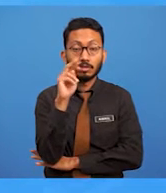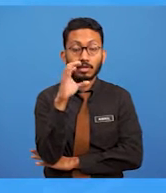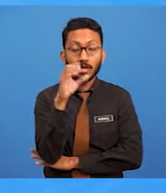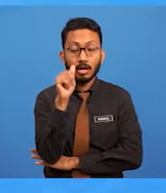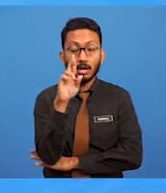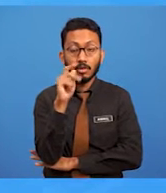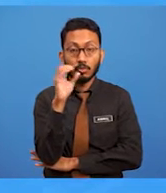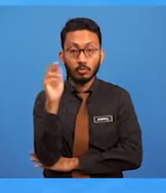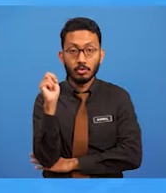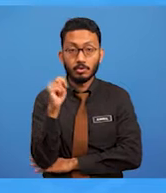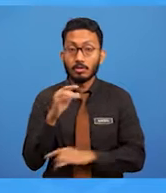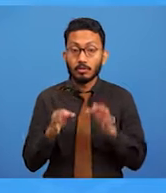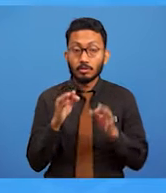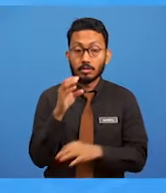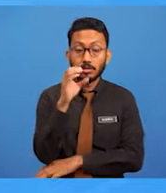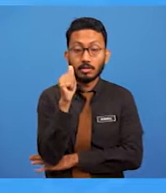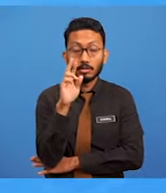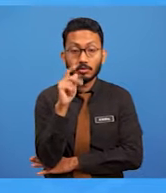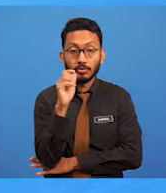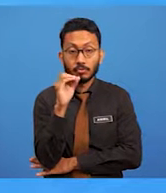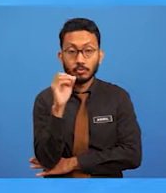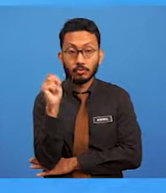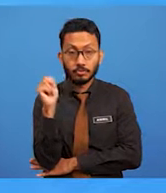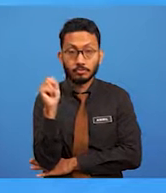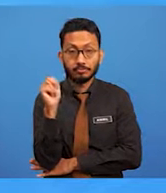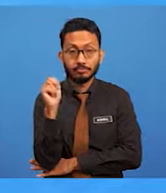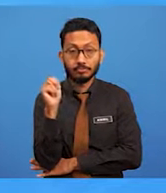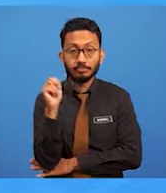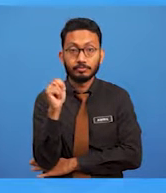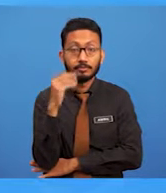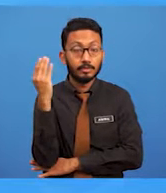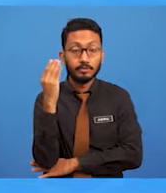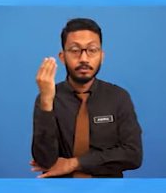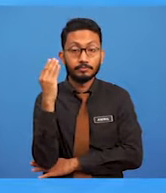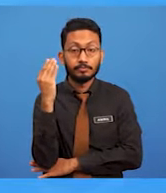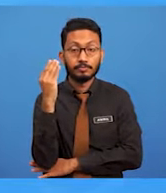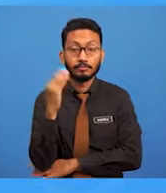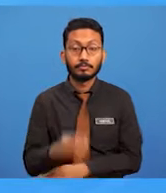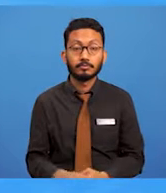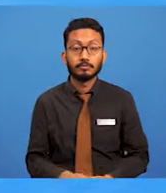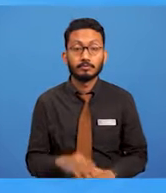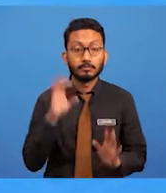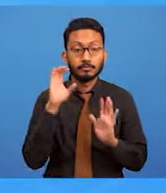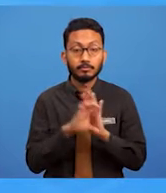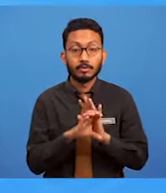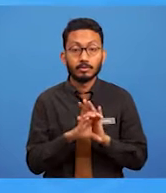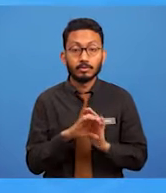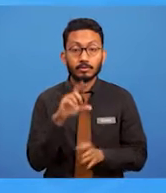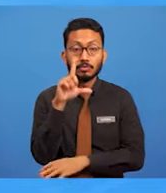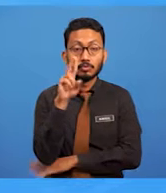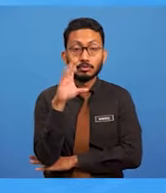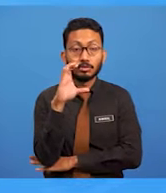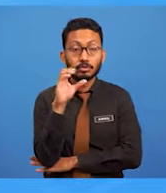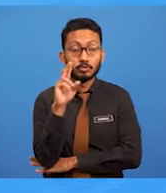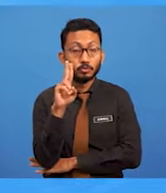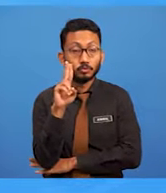walaupun kartun biasanya merujuk kepada animasi ataupun gambar lucu dalam konteks